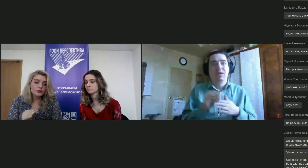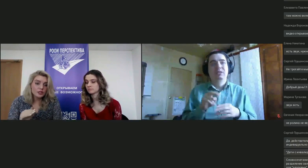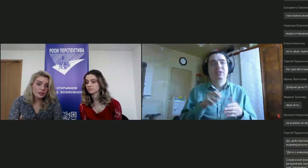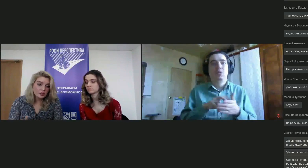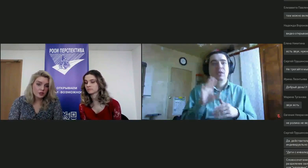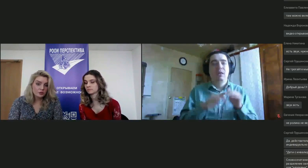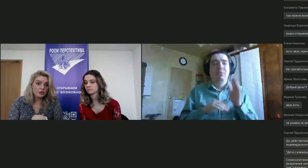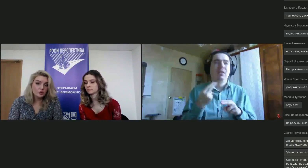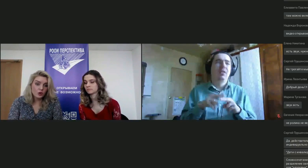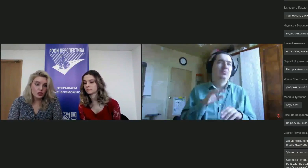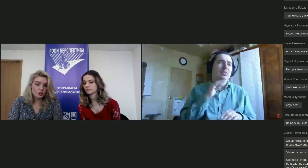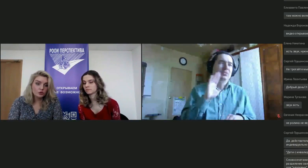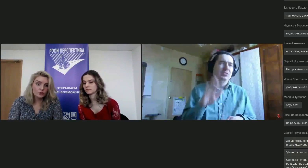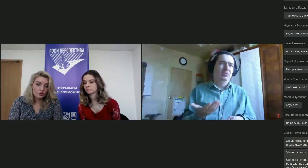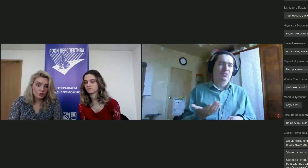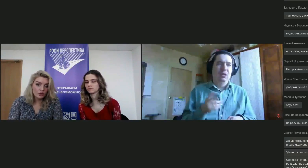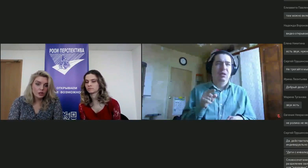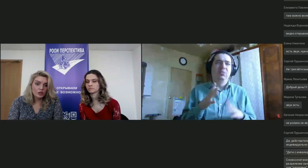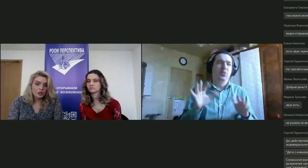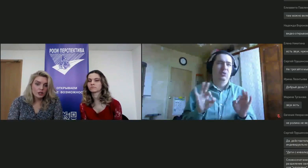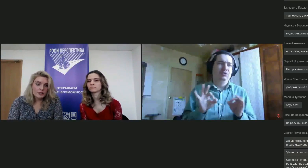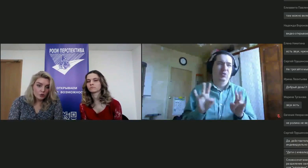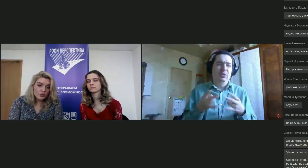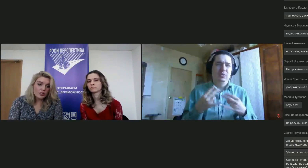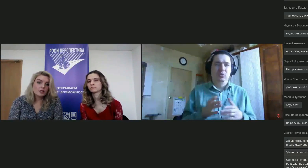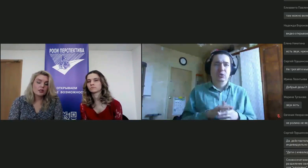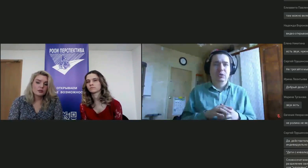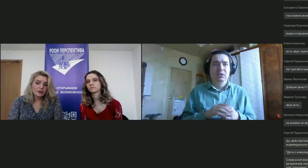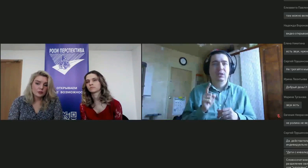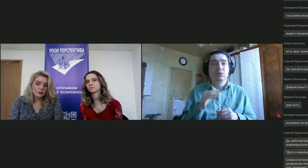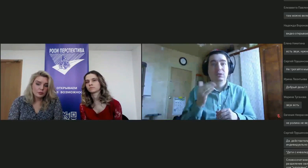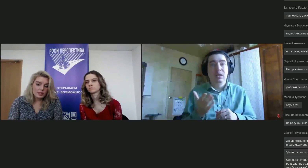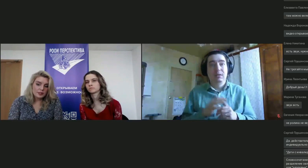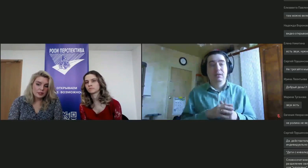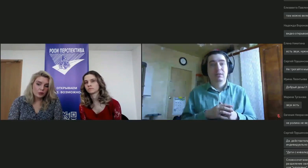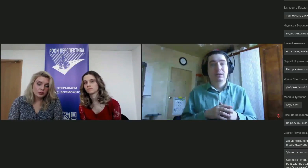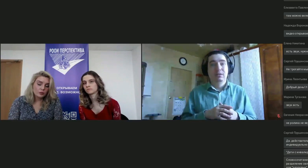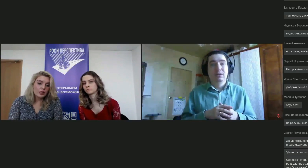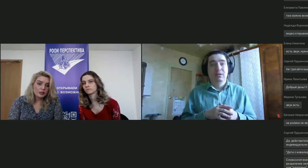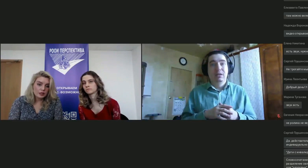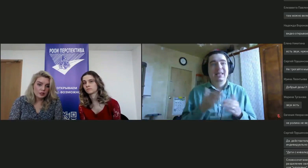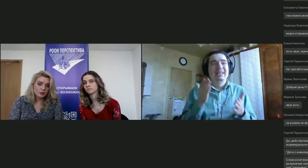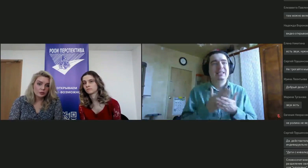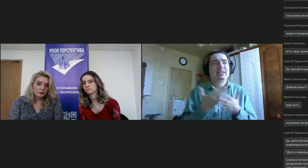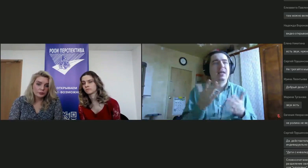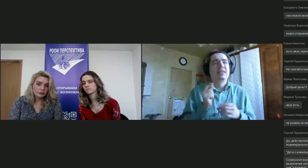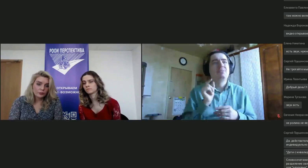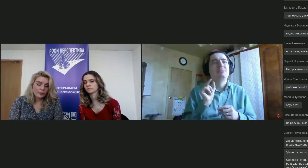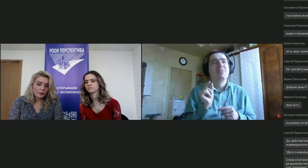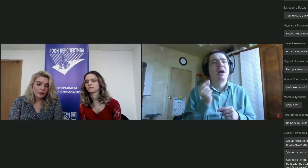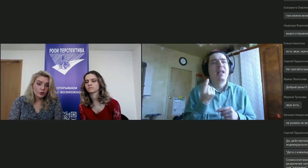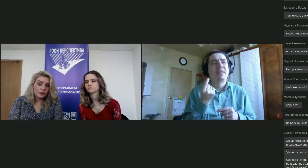ребенку этого достаточно, ему больше никто не нужен. И с одной стороны, в этом есть какое-то маленькое зерно